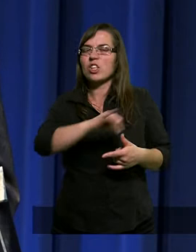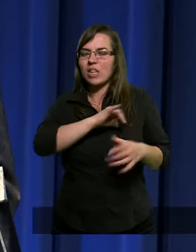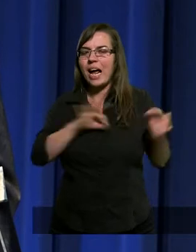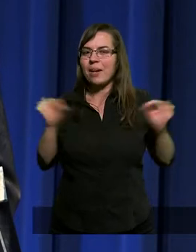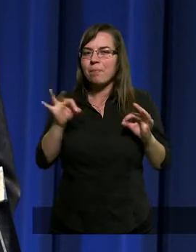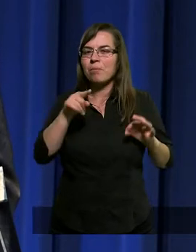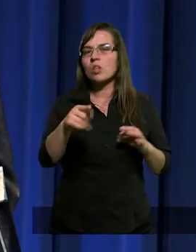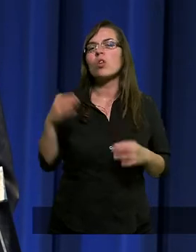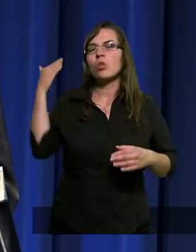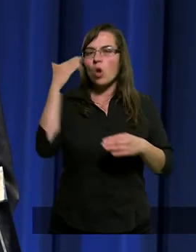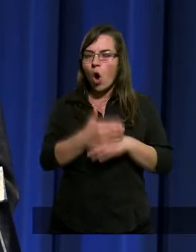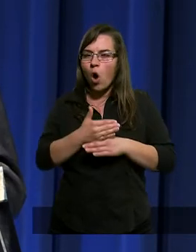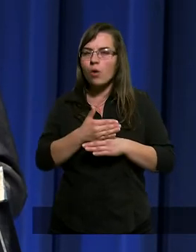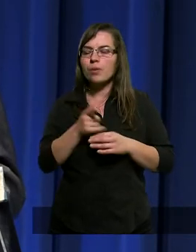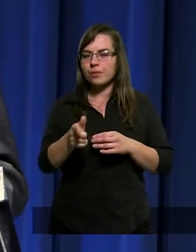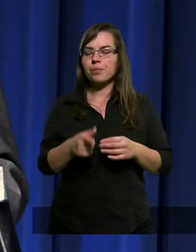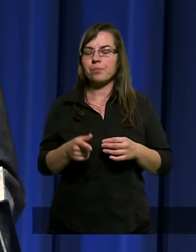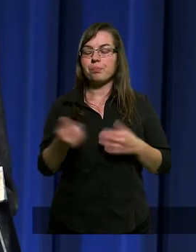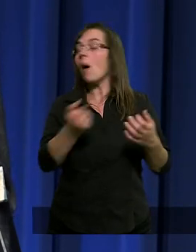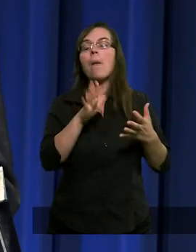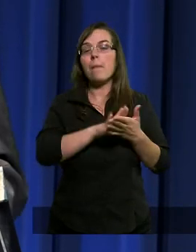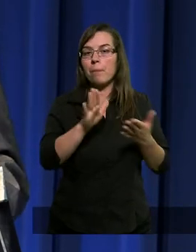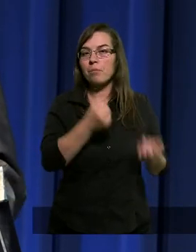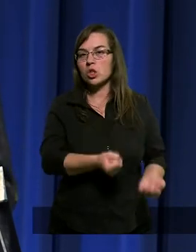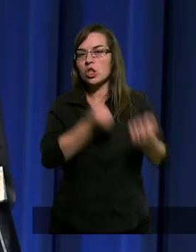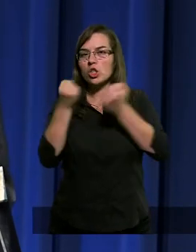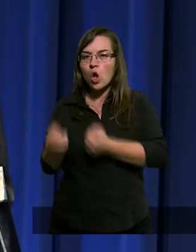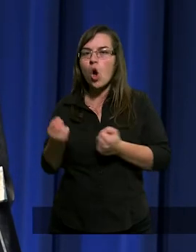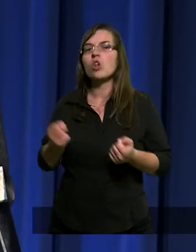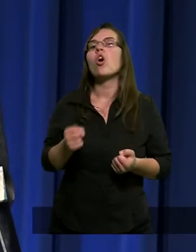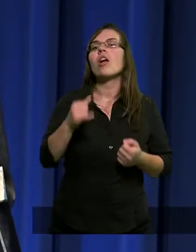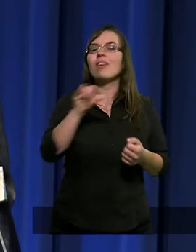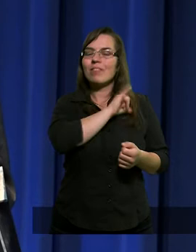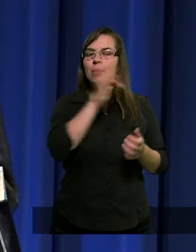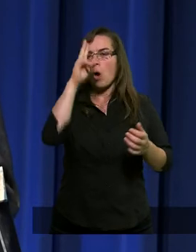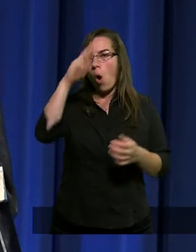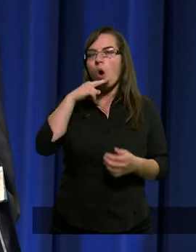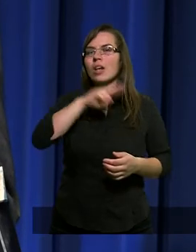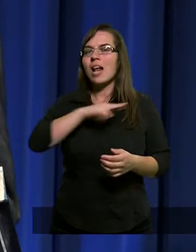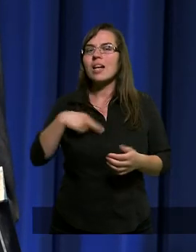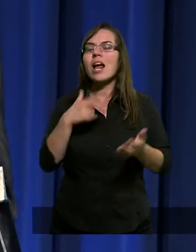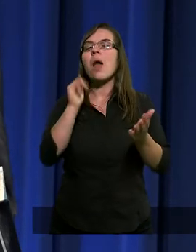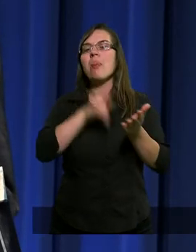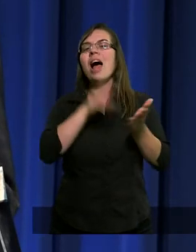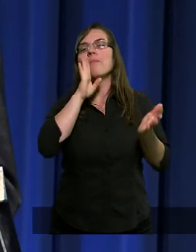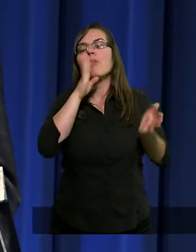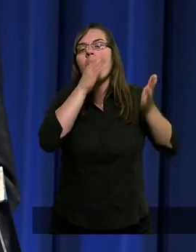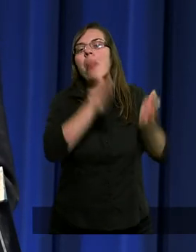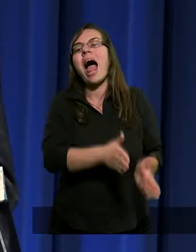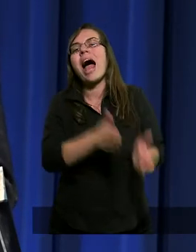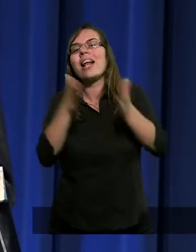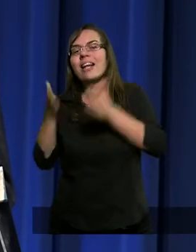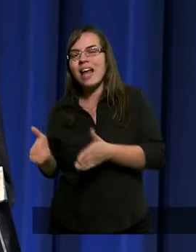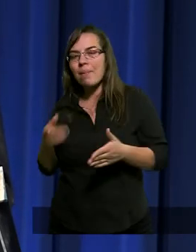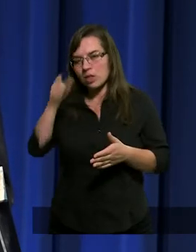przynosząc gniew ojca na niego jako na zastępcę